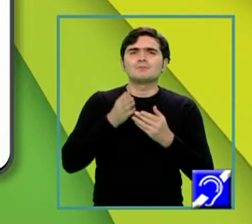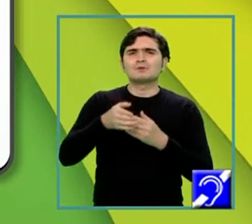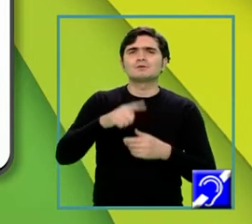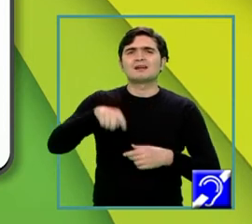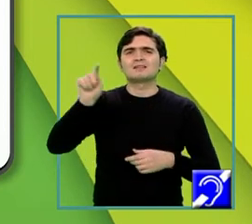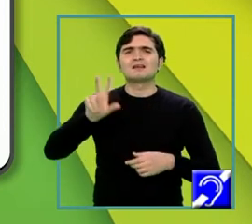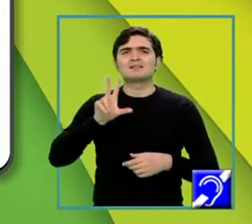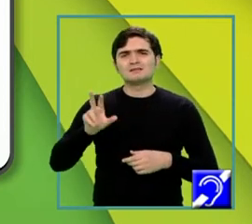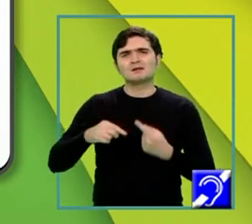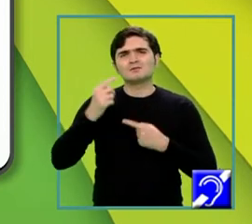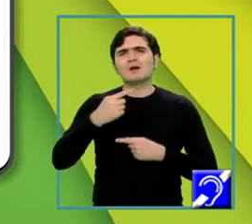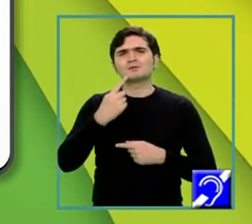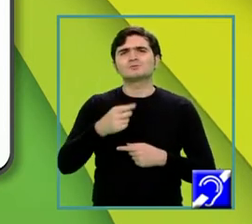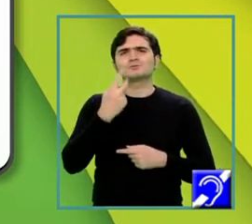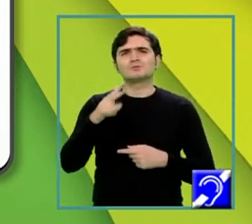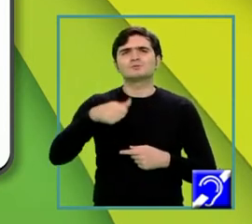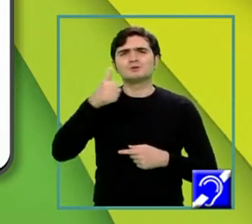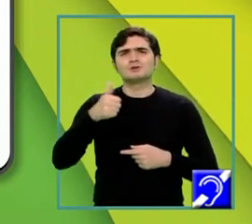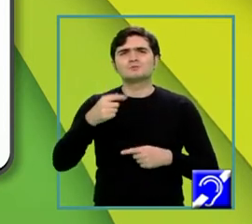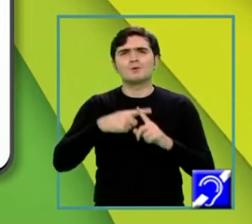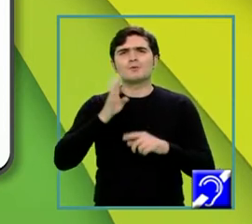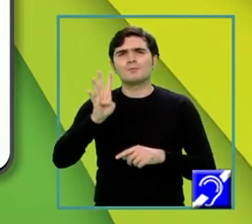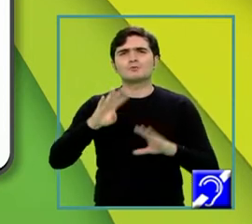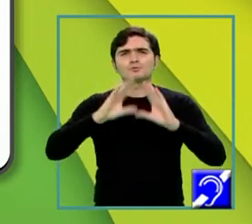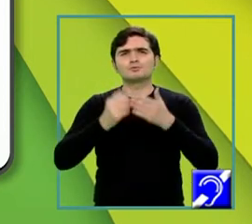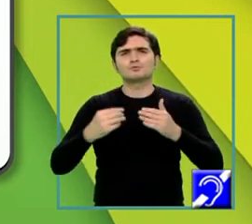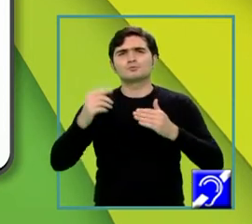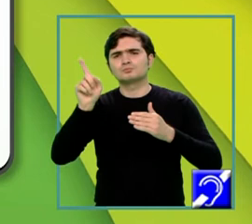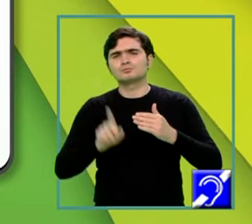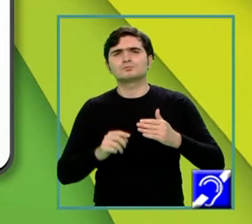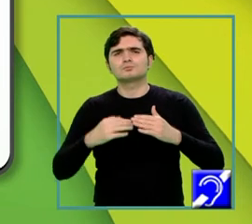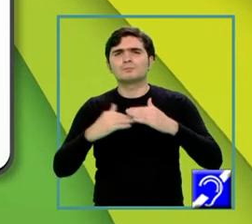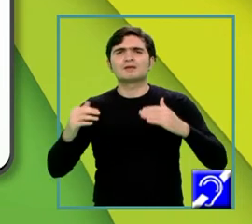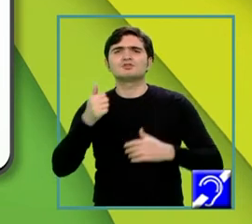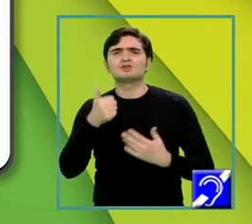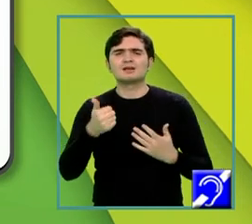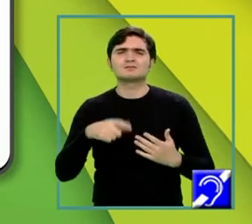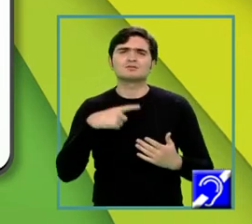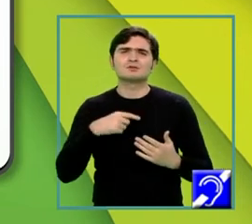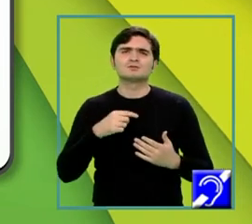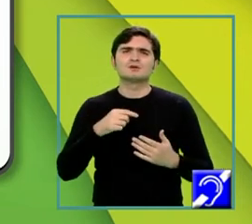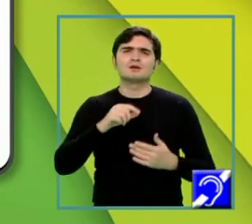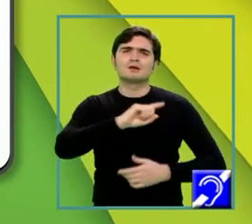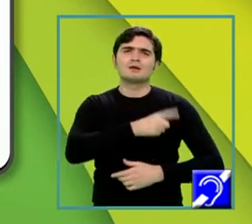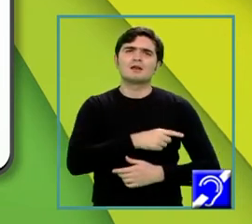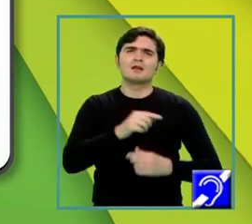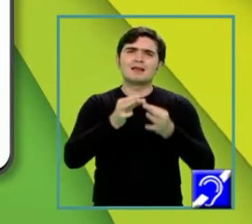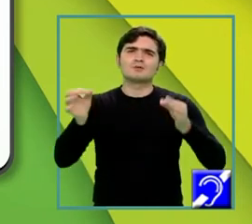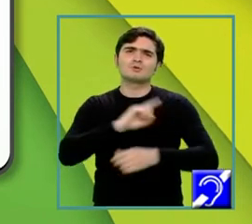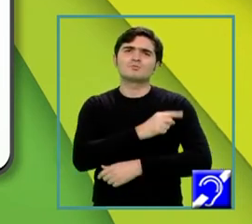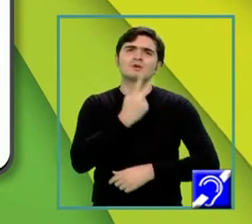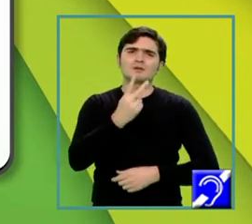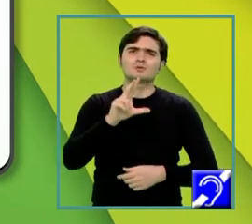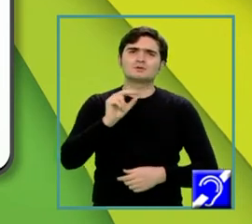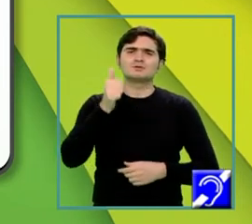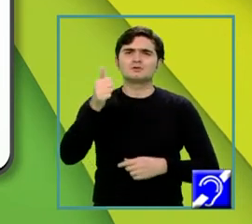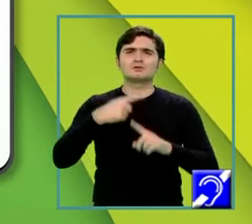apoi am zis 216 ori 4 totul supra 6 și rezultă latura la puterea a doua este egal cu 36 ori 4 și am scos